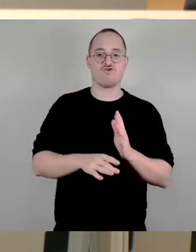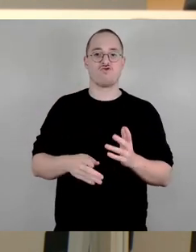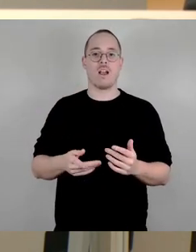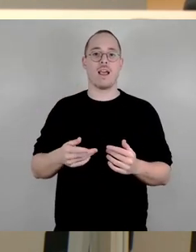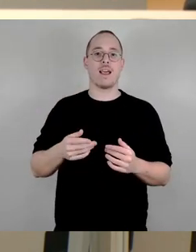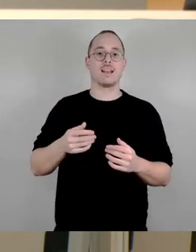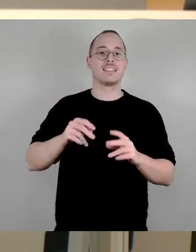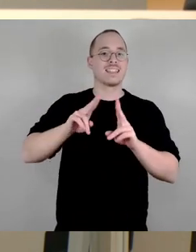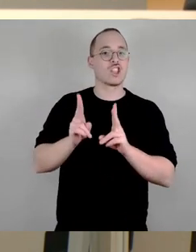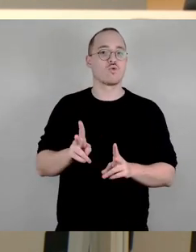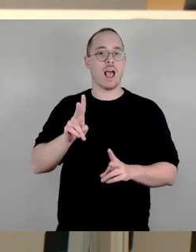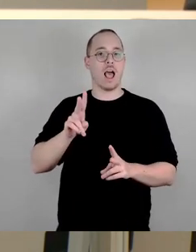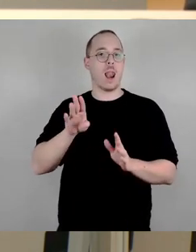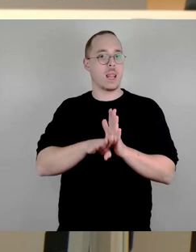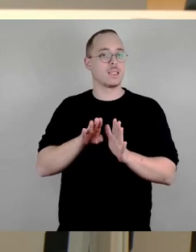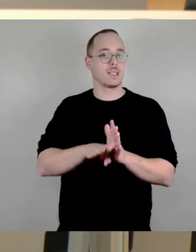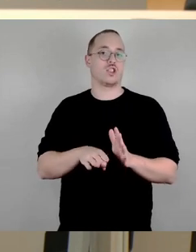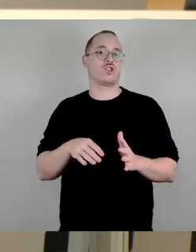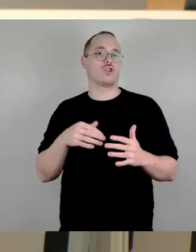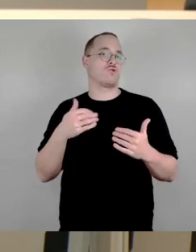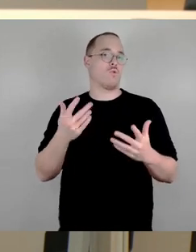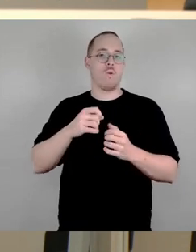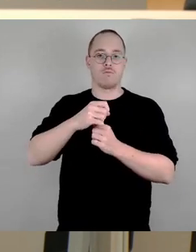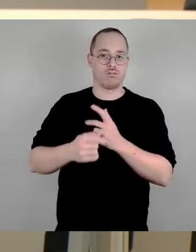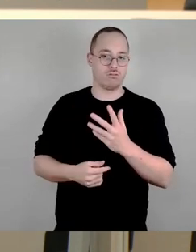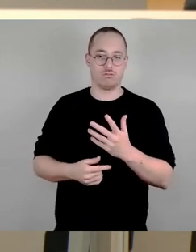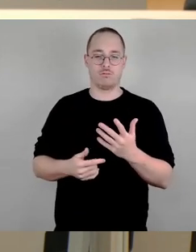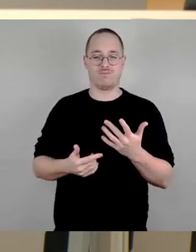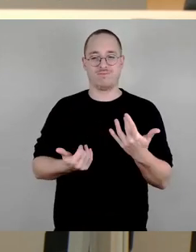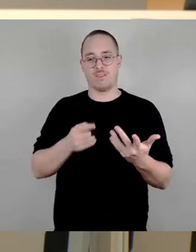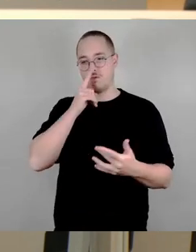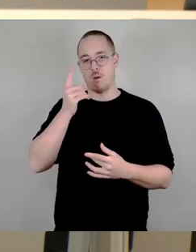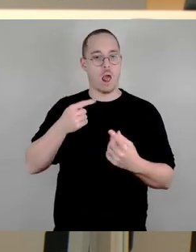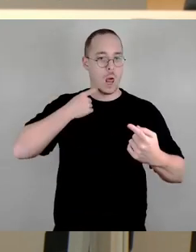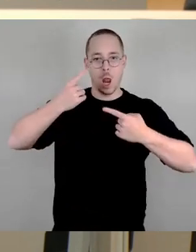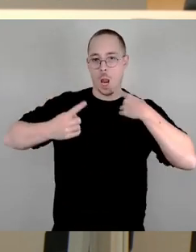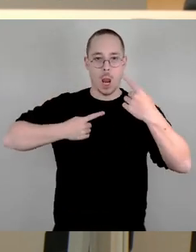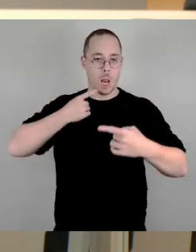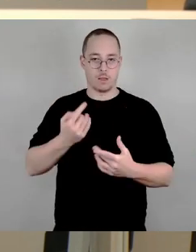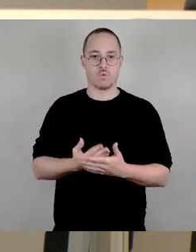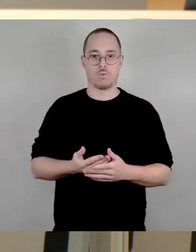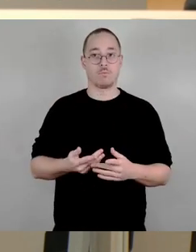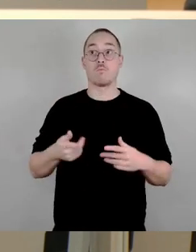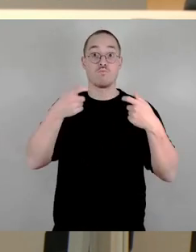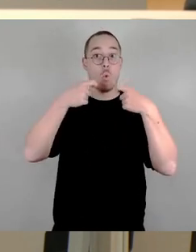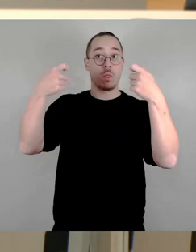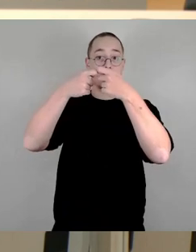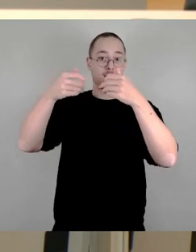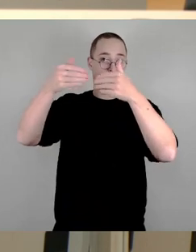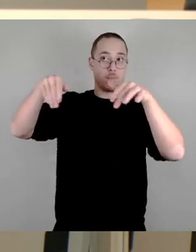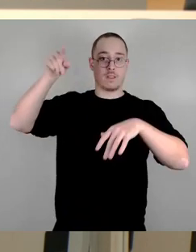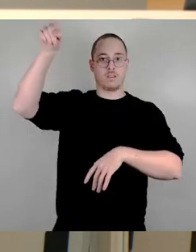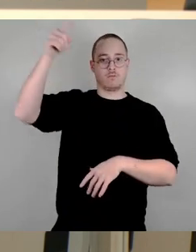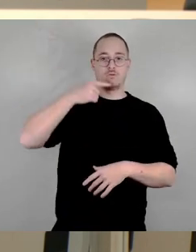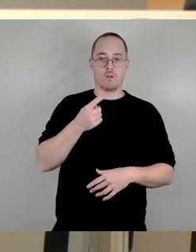man sich doch auch auf Bundesebene einig, abschieben und abschotten. Gemein, da stiehlt die FDP seit Monaten dem